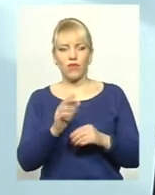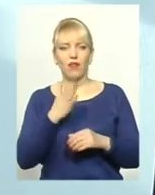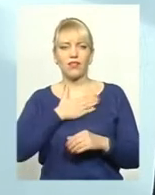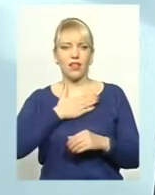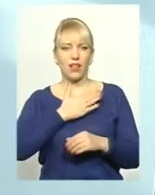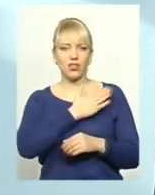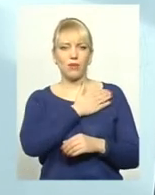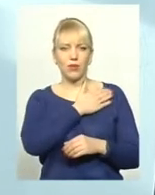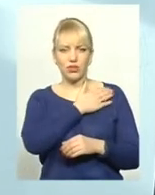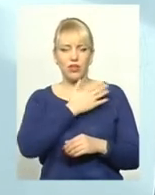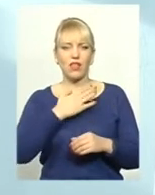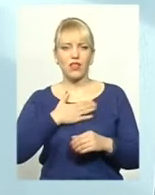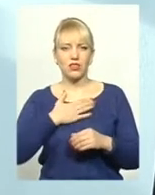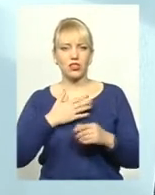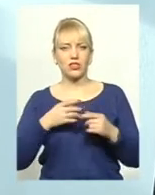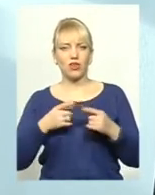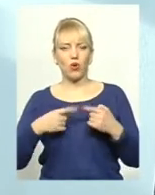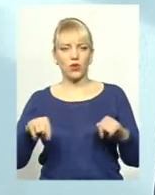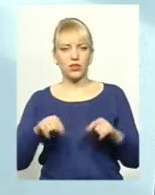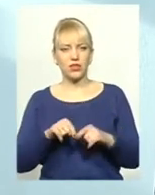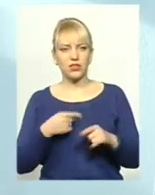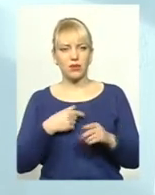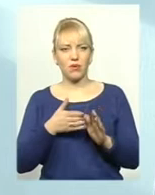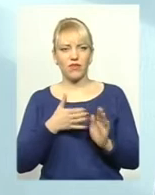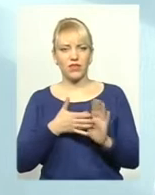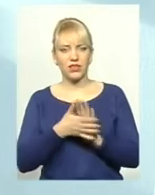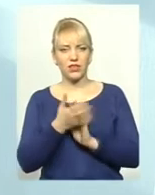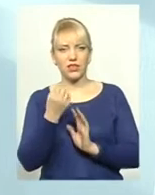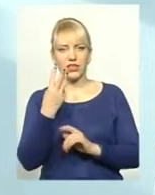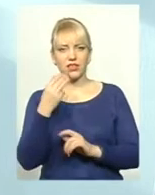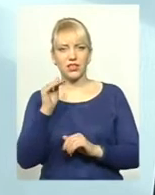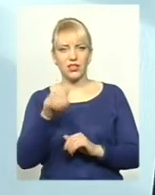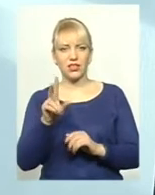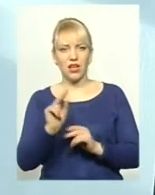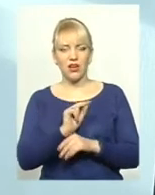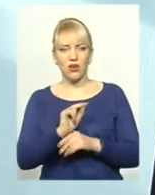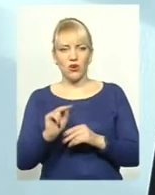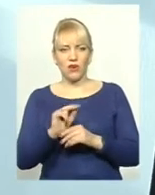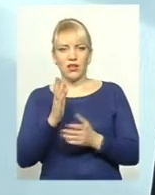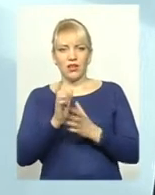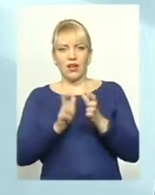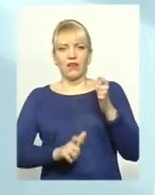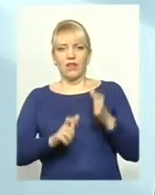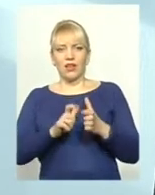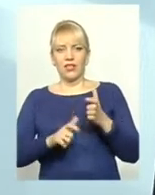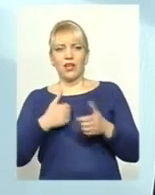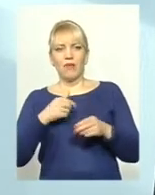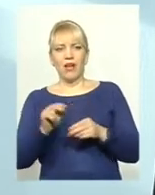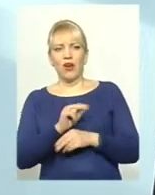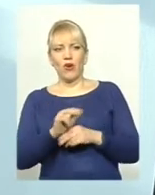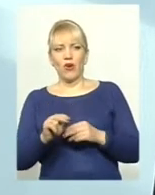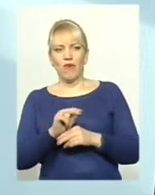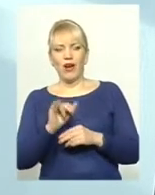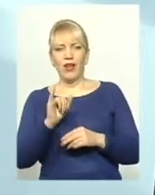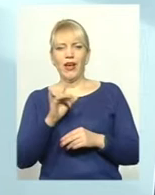нашій організації. І от минулого місяця ми витратили майже 13 тисяч на лікування цих собак, кританці, ми лікували і в